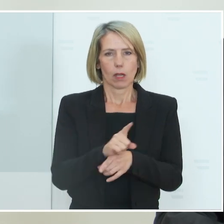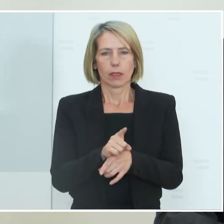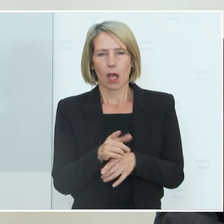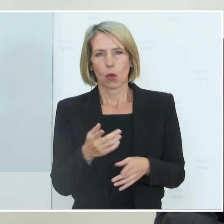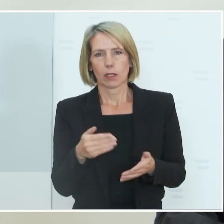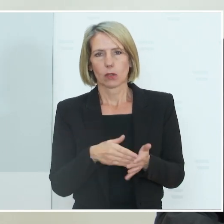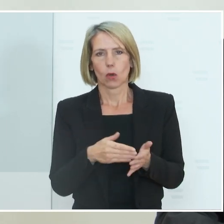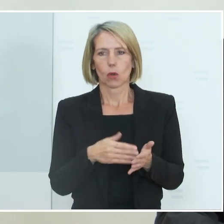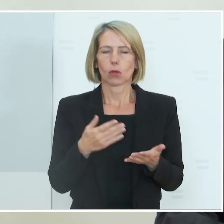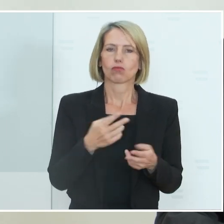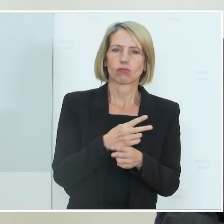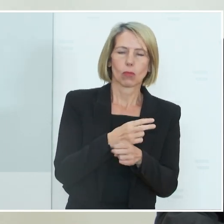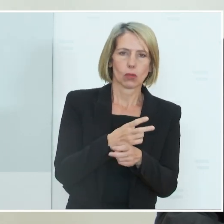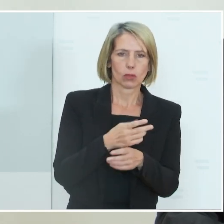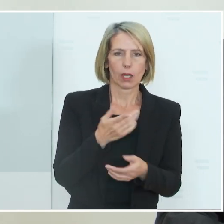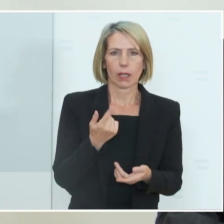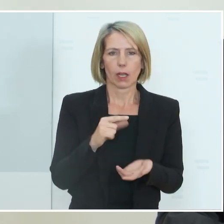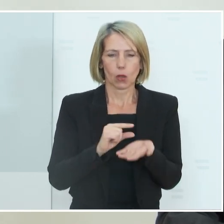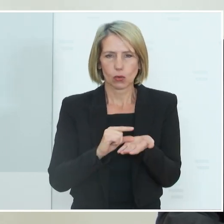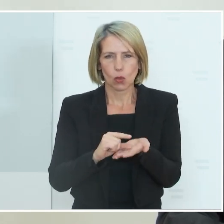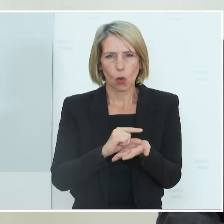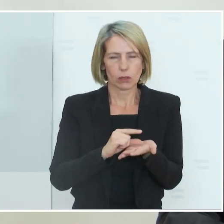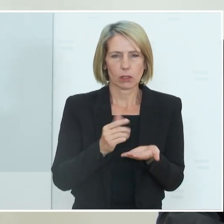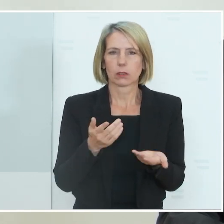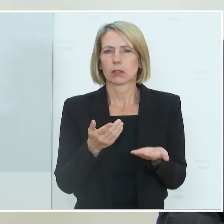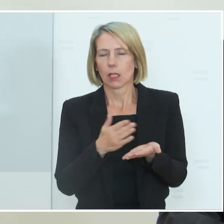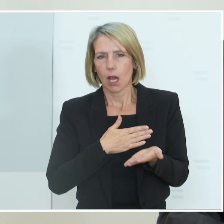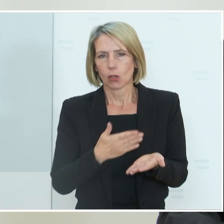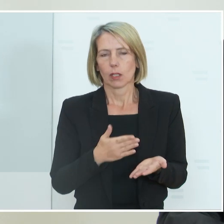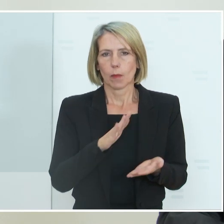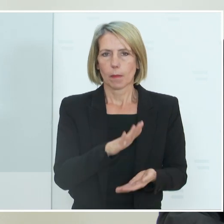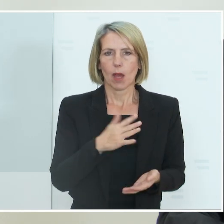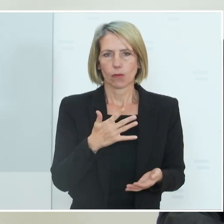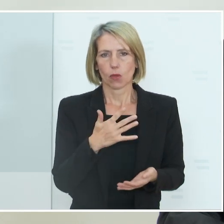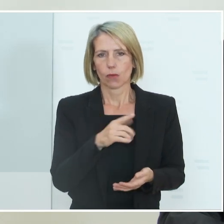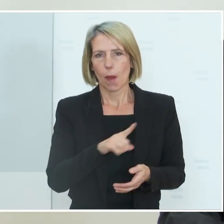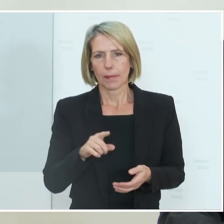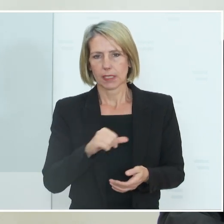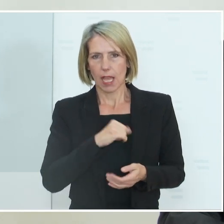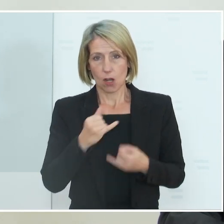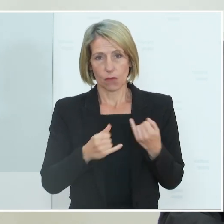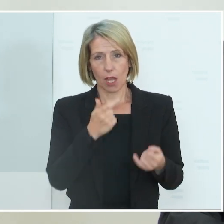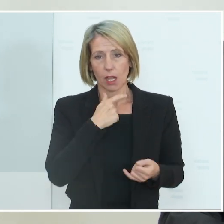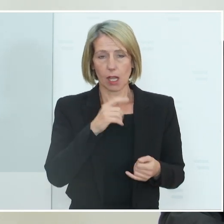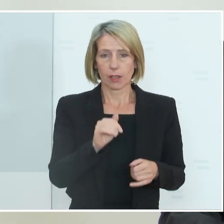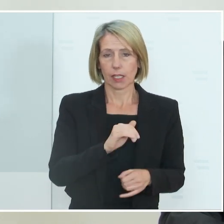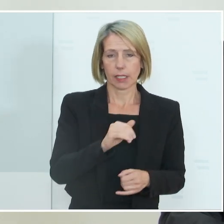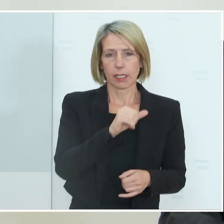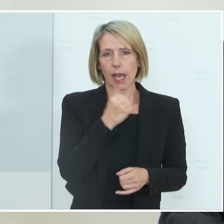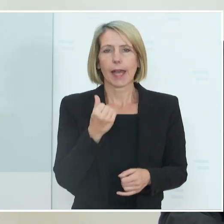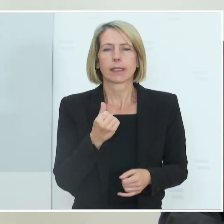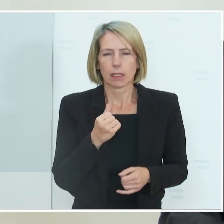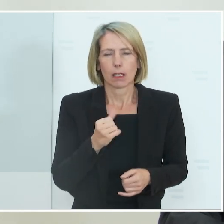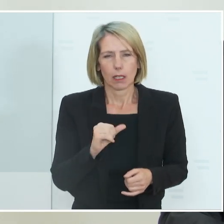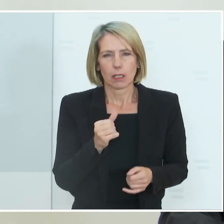um die Definition auch von Ausnahmen bei den 5- bis 11-Jährigen Kindern. Das heißt, ich rechne damit, dass die ersten 5- bis